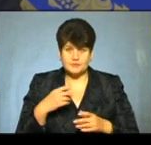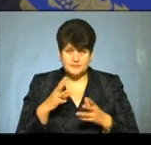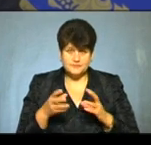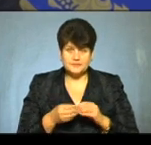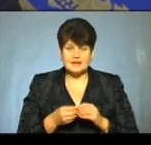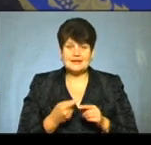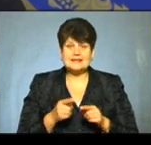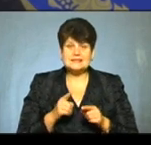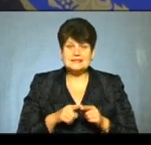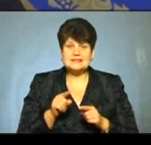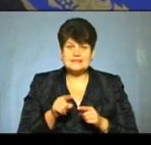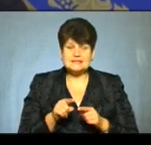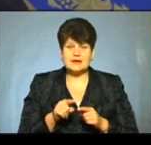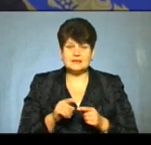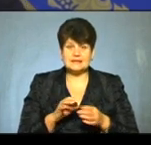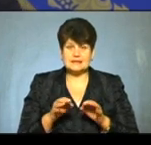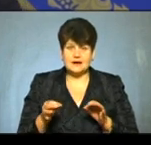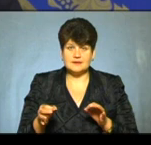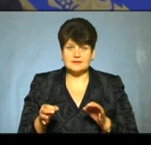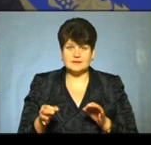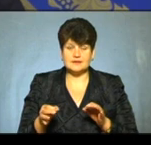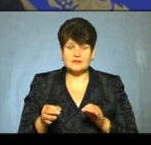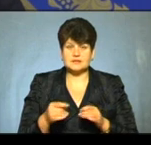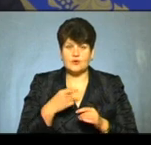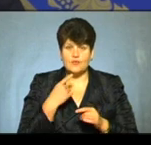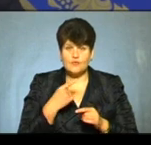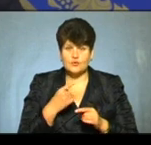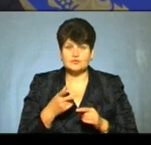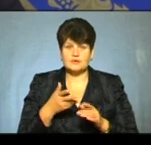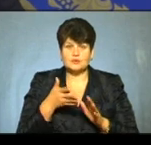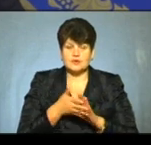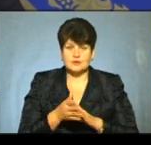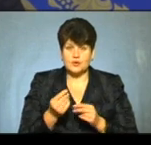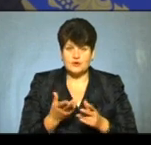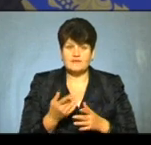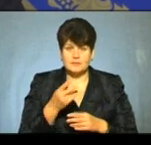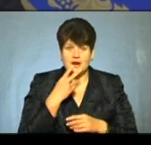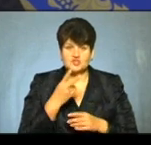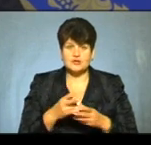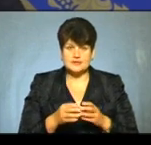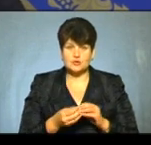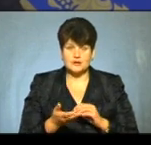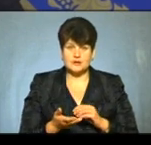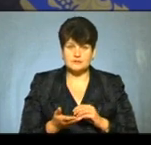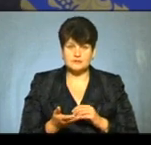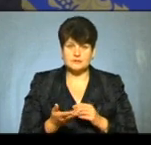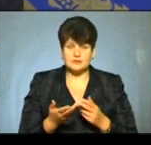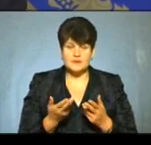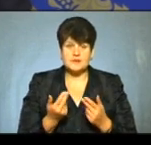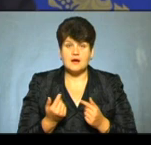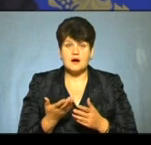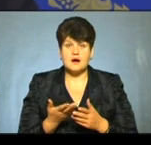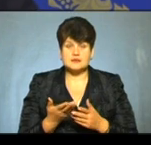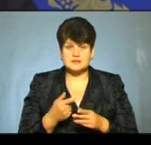побудовувалося. Питання треба. Я ж не кажу, що ви кудись діли ці гроші. Але ви бачите результат, так? Ми зараз, на речі,